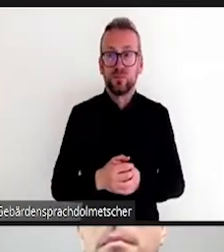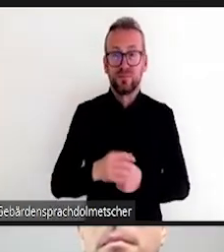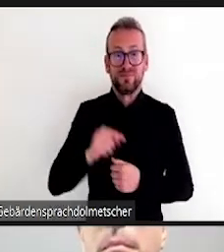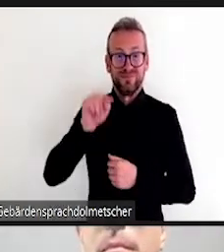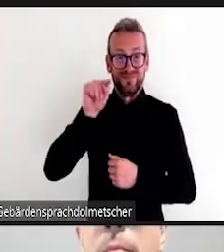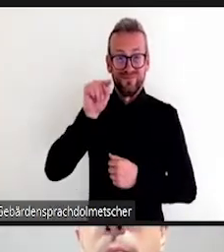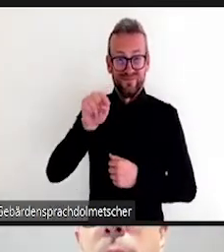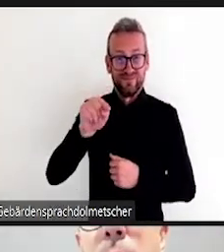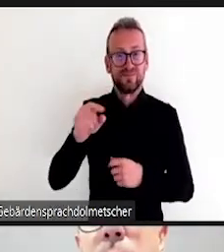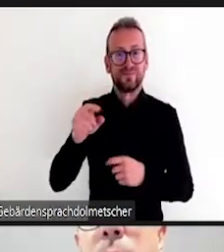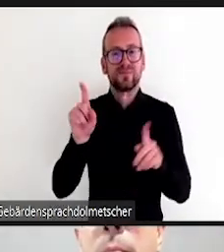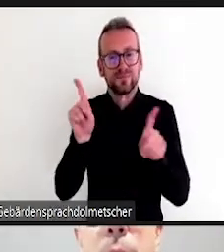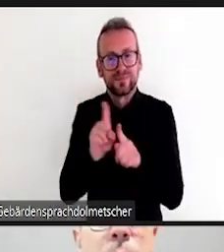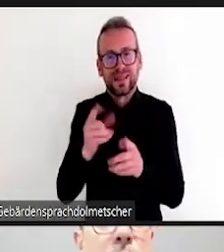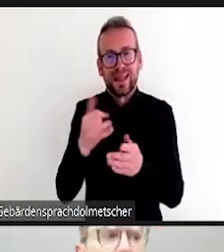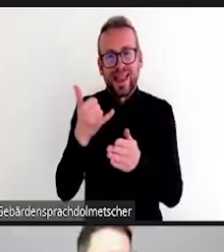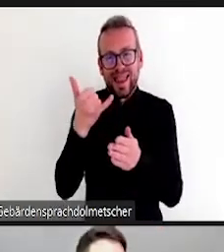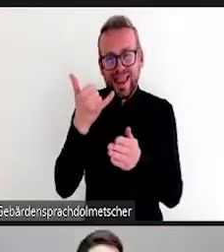austauschen können.